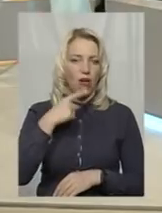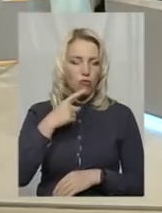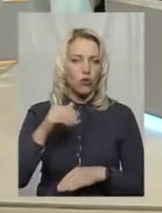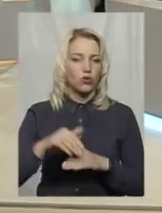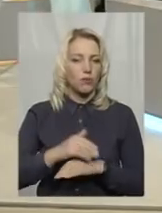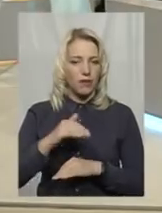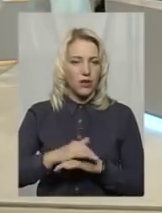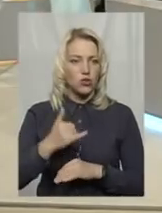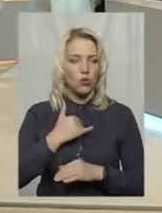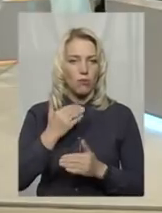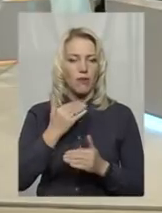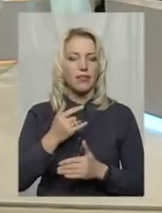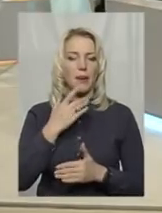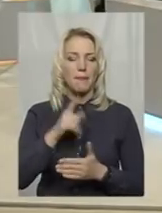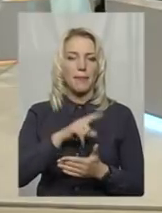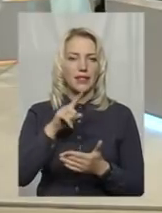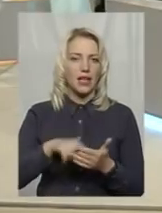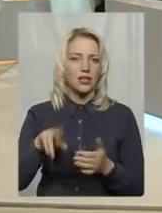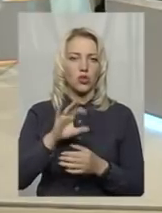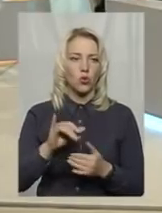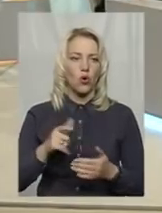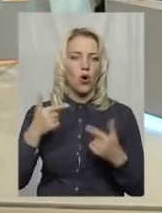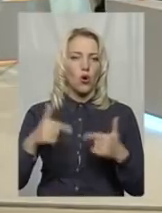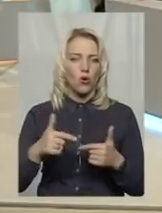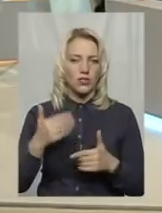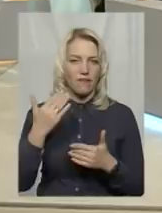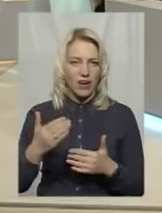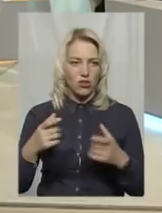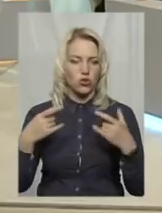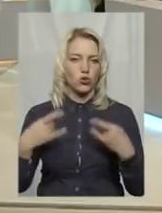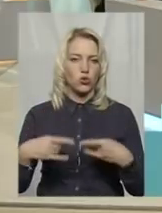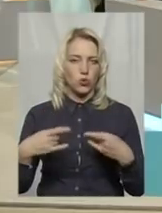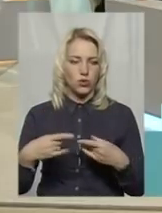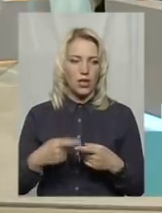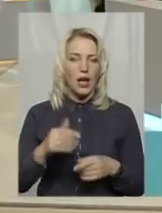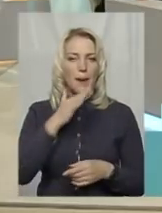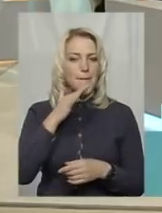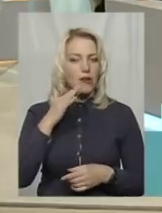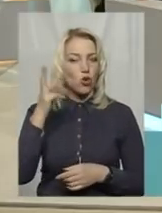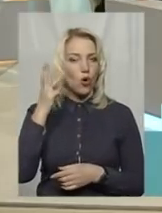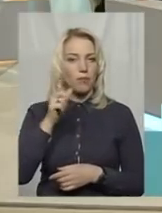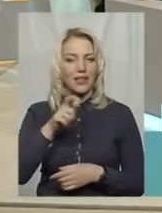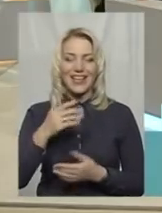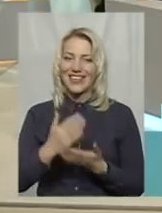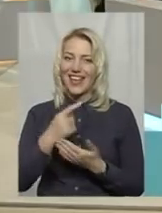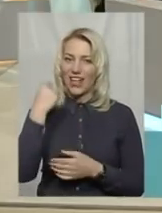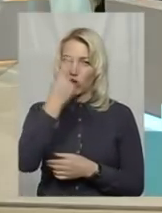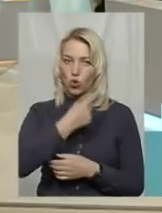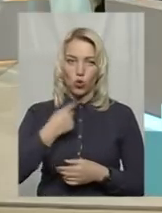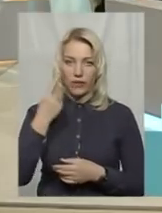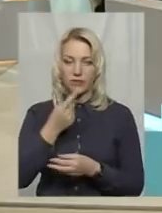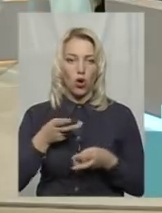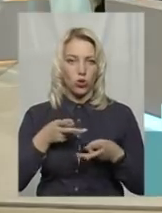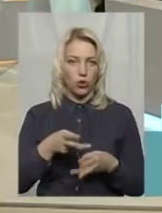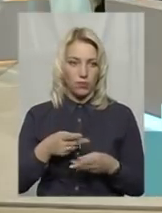В мене питання до шановного гостя вашої студії. Дякую, будь ласка, але з багатьох мельничах індивідуальне ослуплення